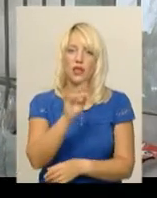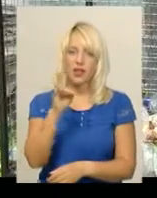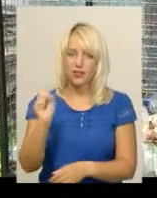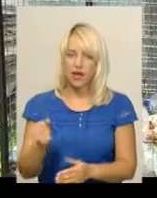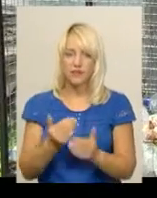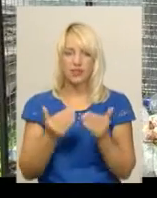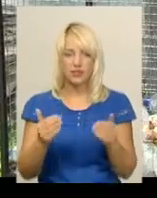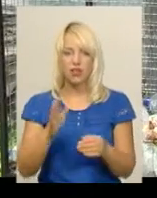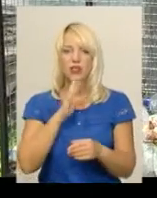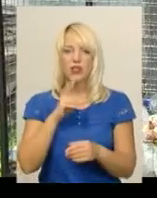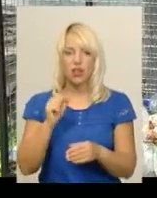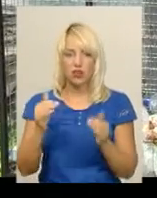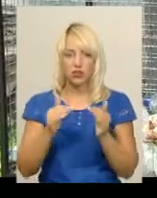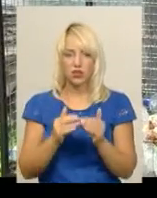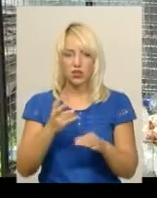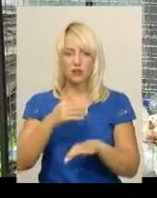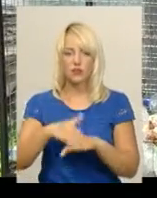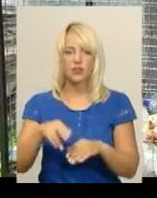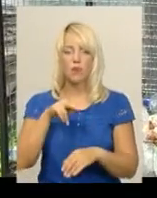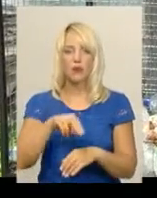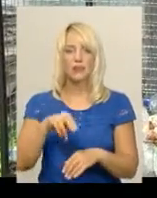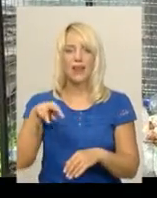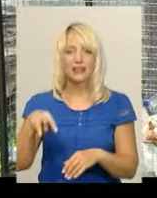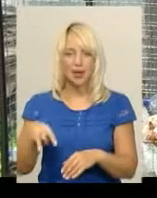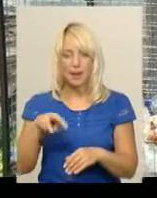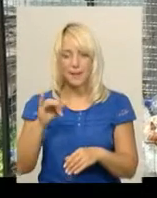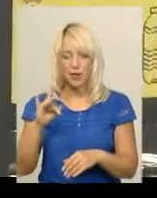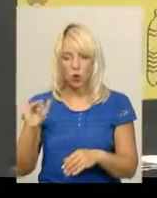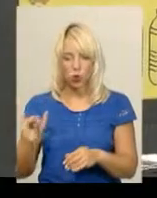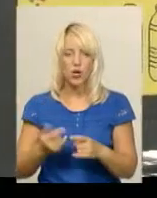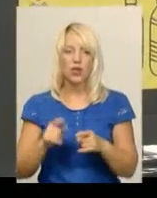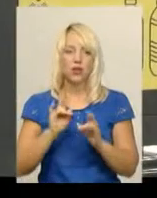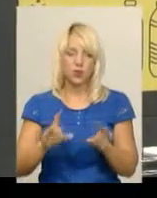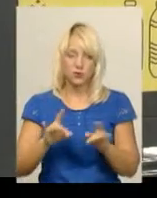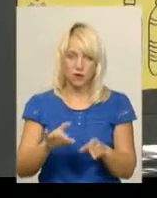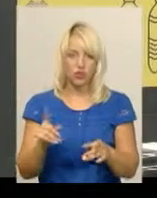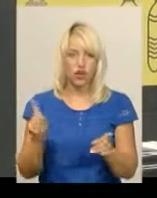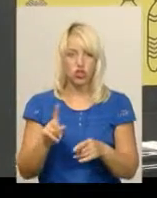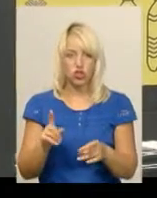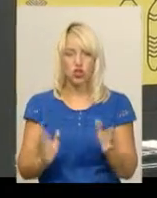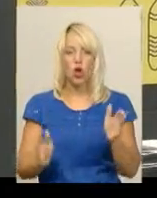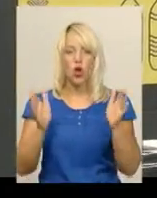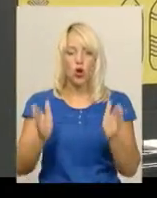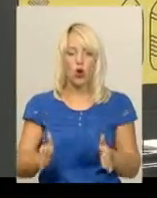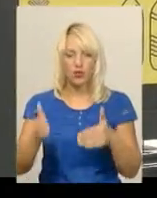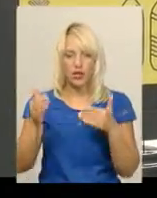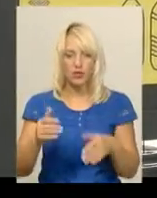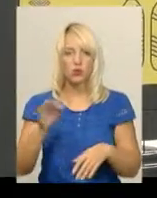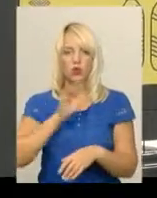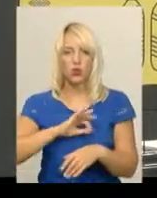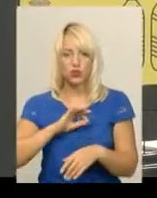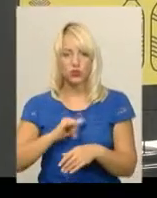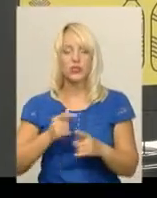Жителька будинку, що знаходиться на вулиці Проспект Миру, 61-31, Тетяна Кравченко розповідає, що контейнером користується та ідею